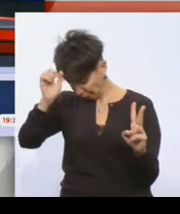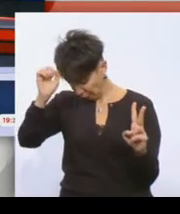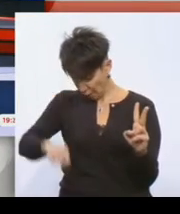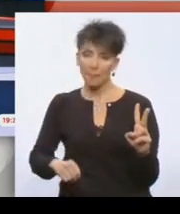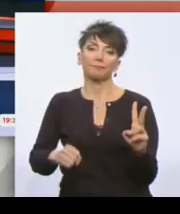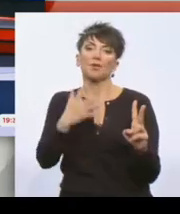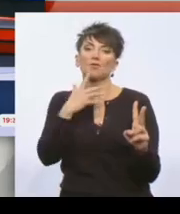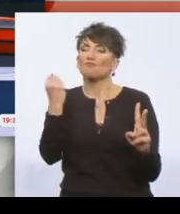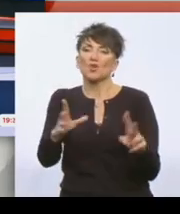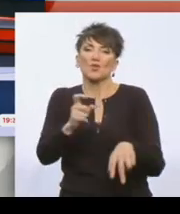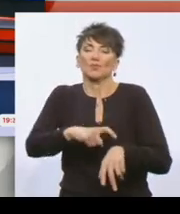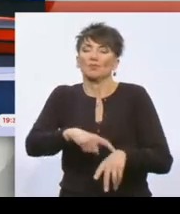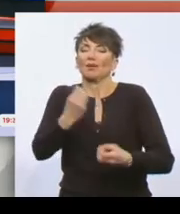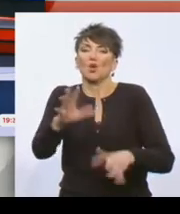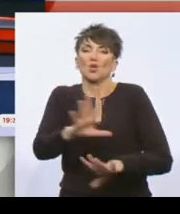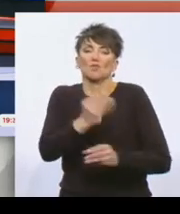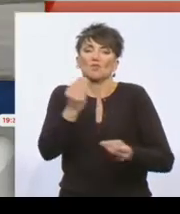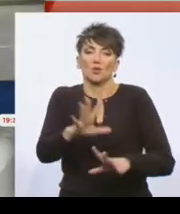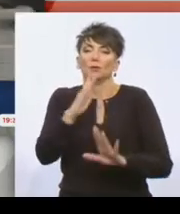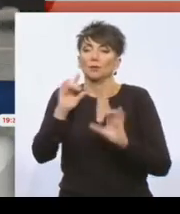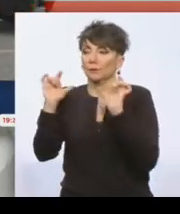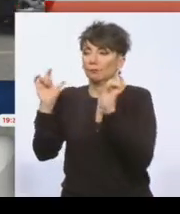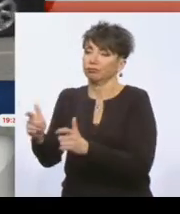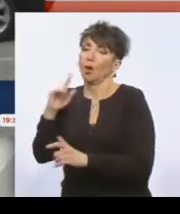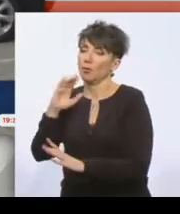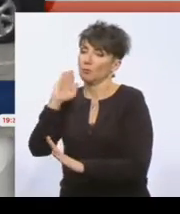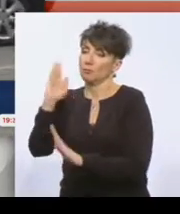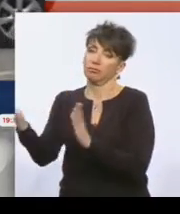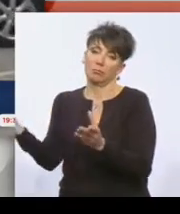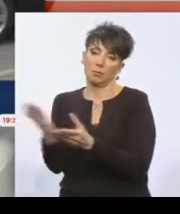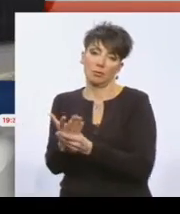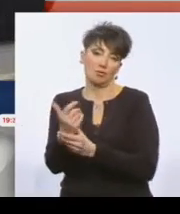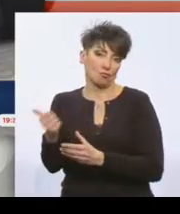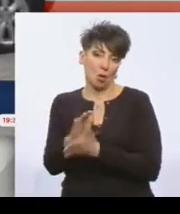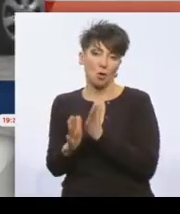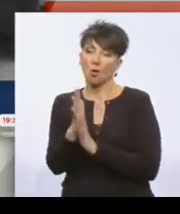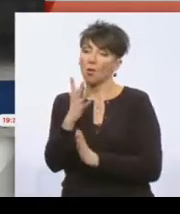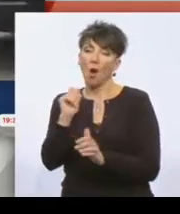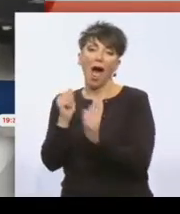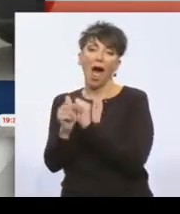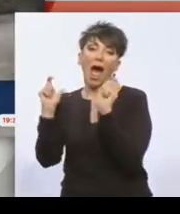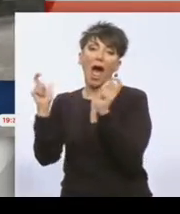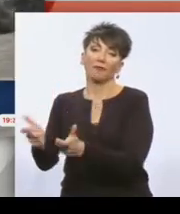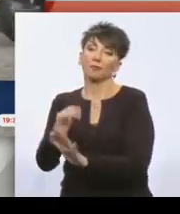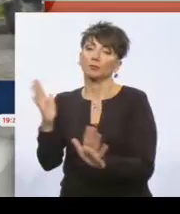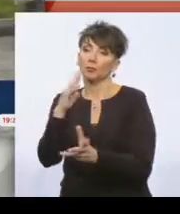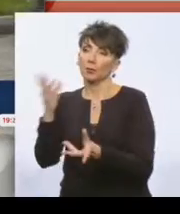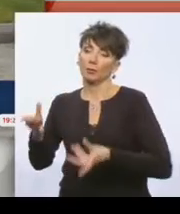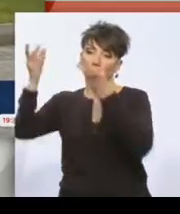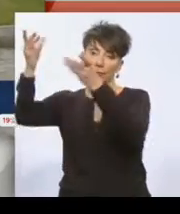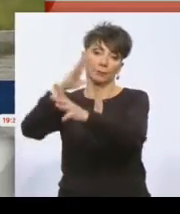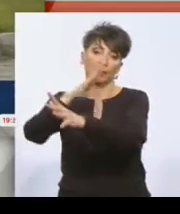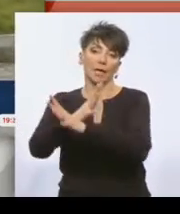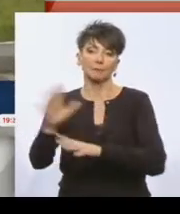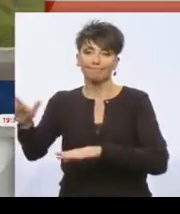την απέδωσε στην κακιά στιγμή, όμως δεν έγινε σύλληψη, απλώς σχηματίστηκε δικογραφία, καθώς έχει παρέλθει το αυτόφορο, η οποία θα μεταβιβαστεί στον Ισαγγελέα.